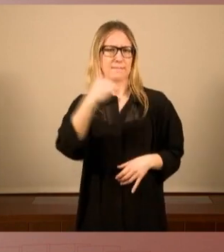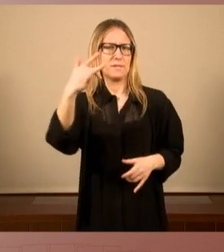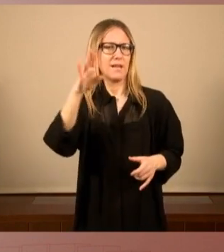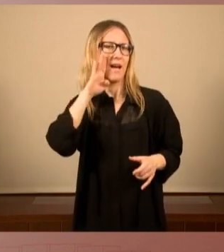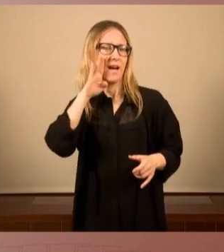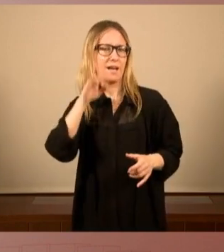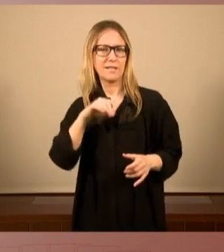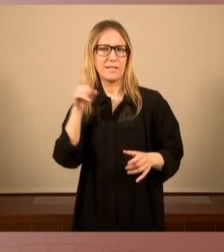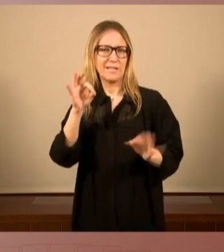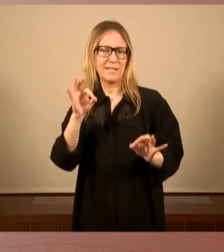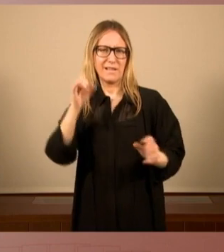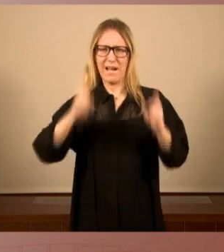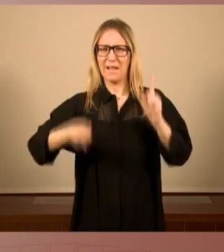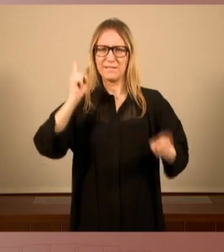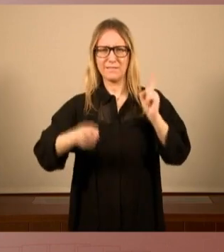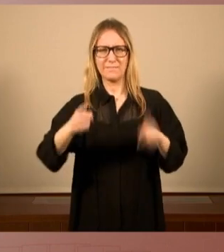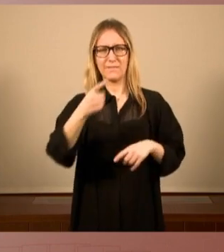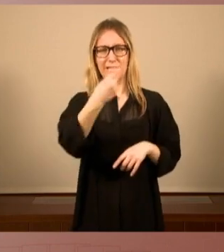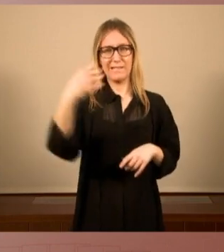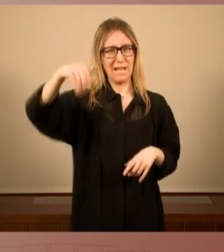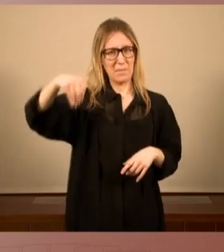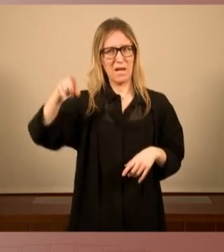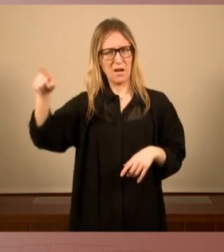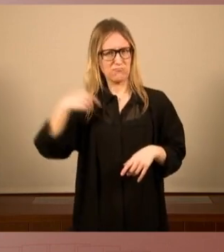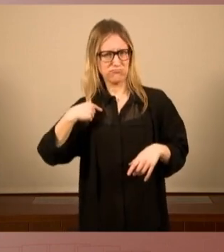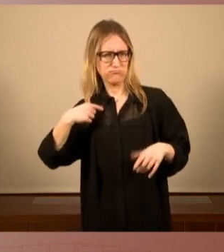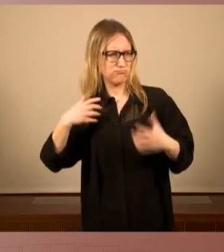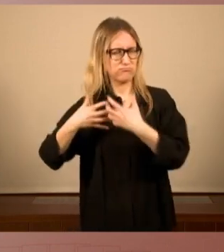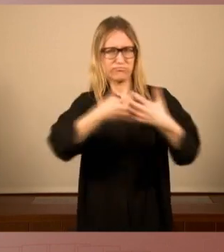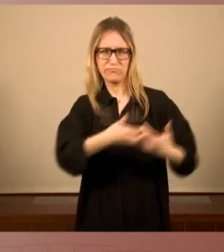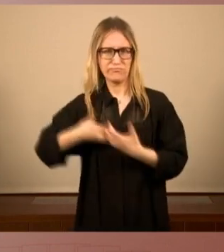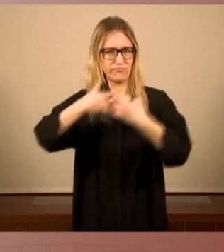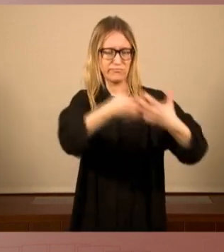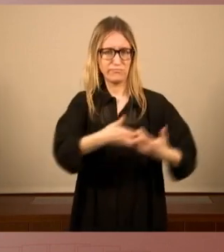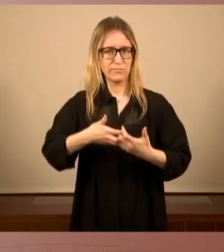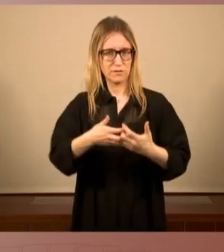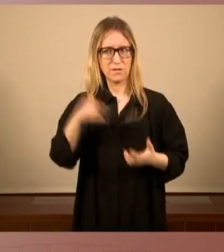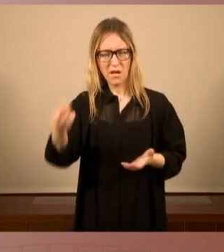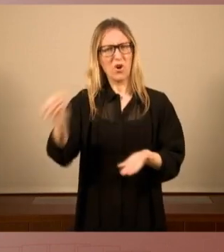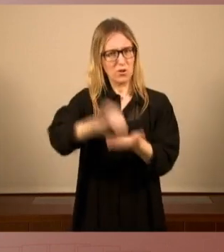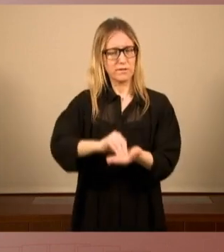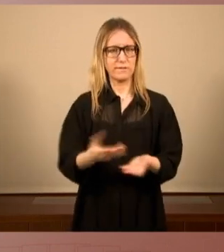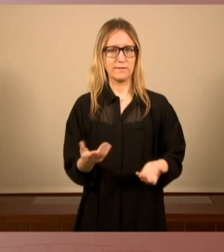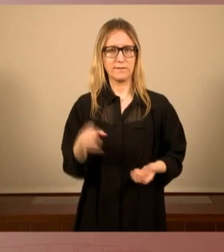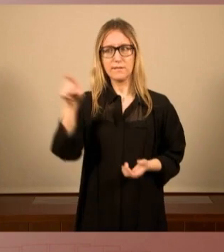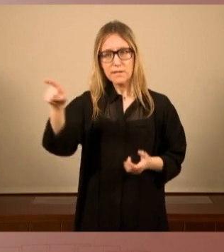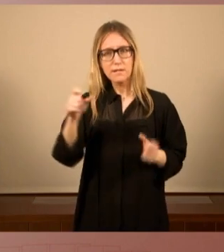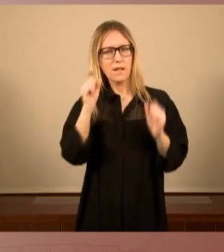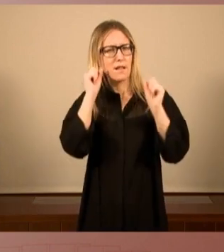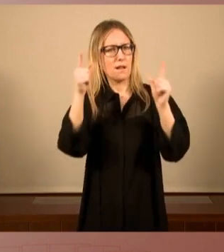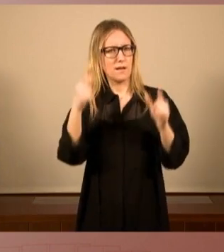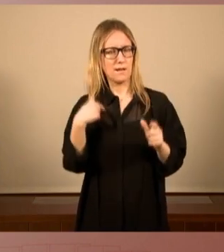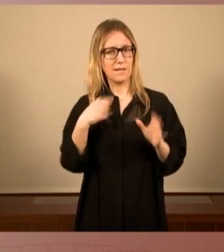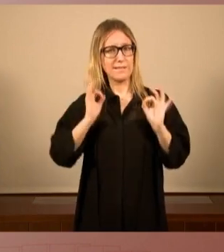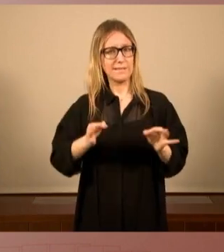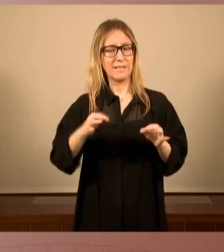'impugnació del règim del 15M i que sàpiguen analitzar sàpiguen veure com la impugnació de